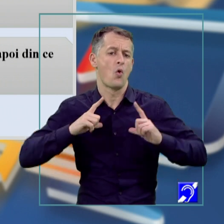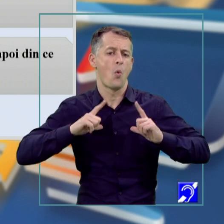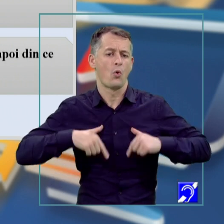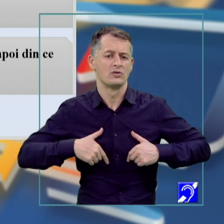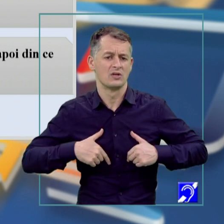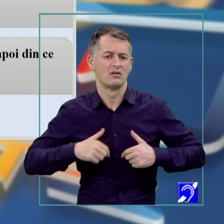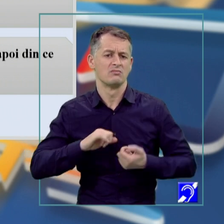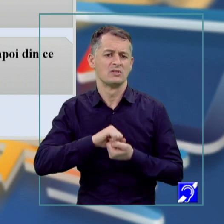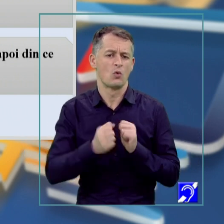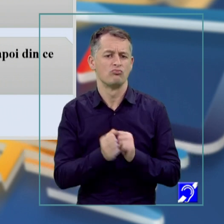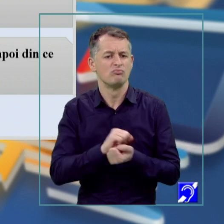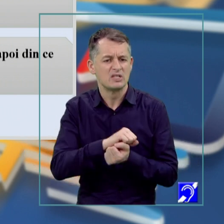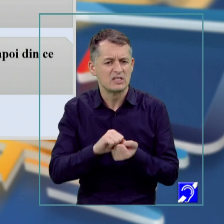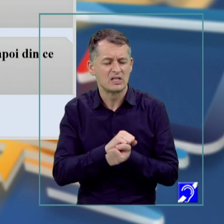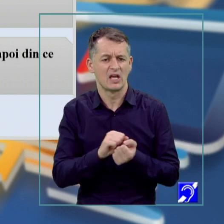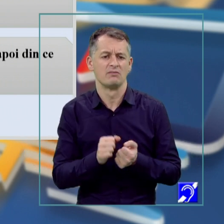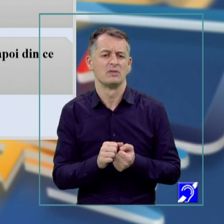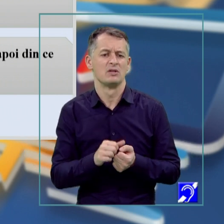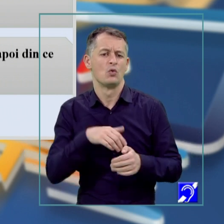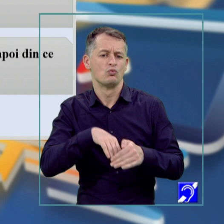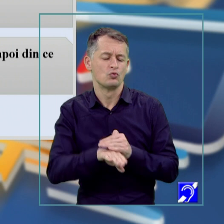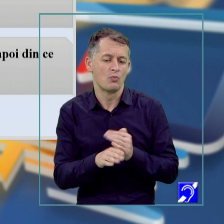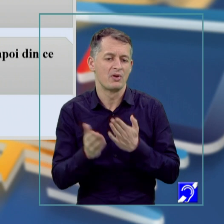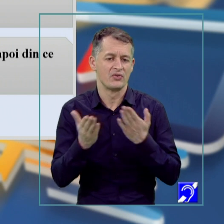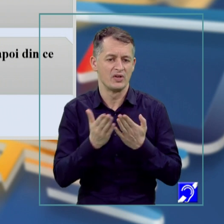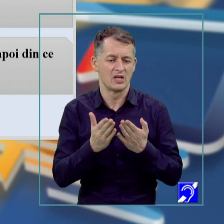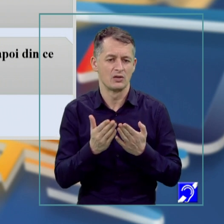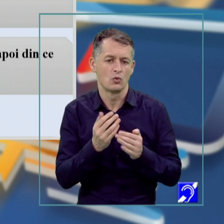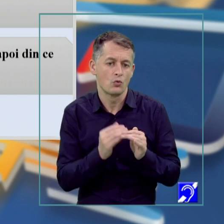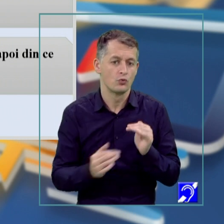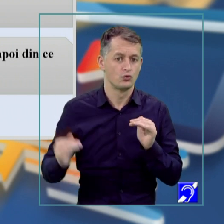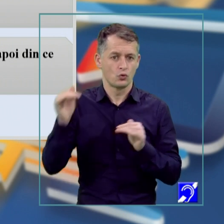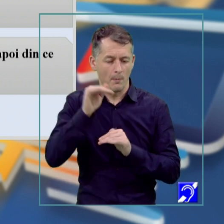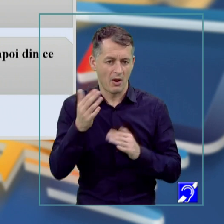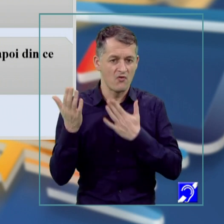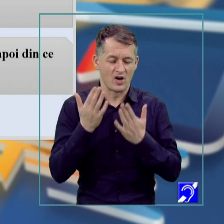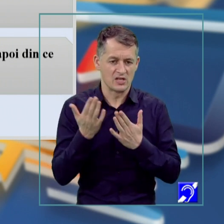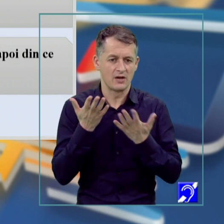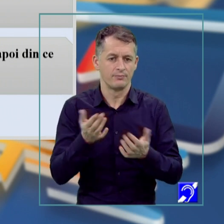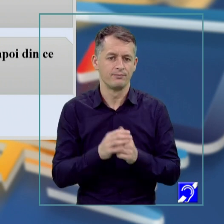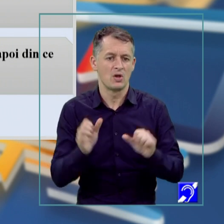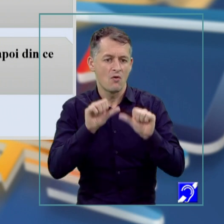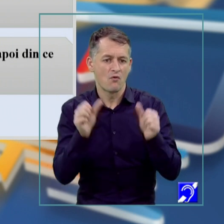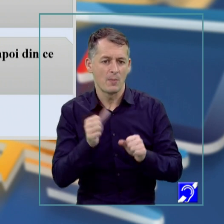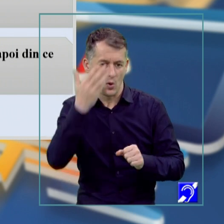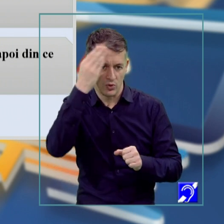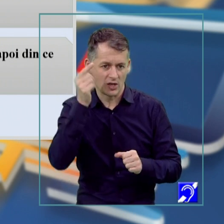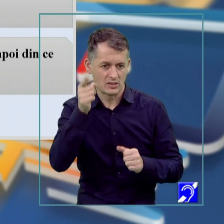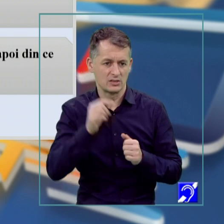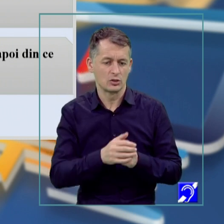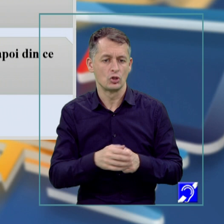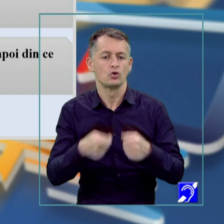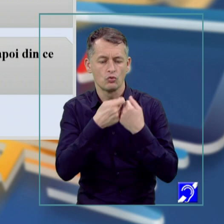organizarea învățării, fie o subînvățare, fie o supraînvățare. Formele uitării sunt uitarea